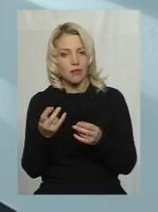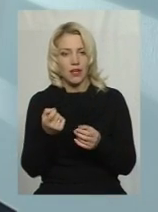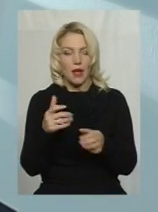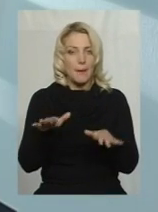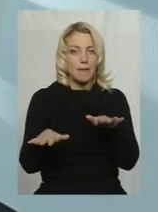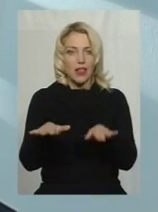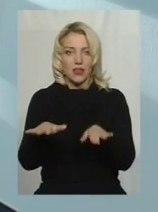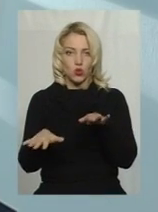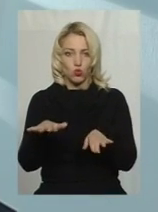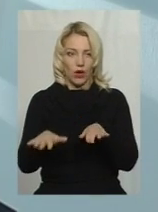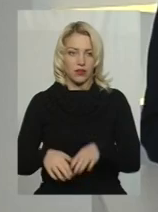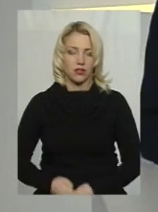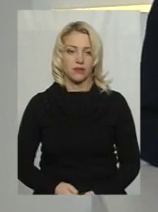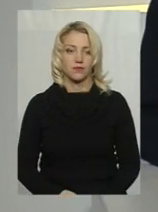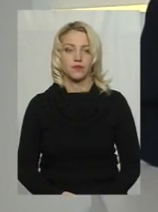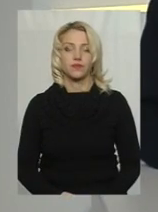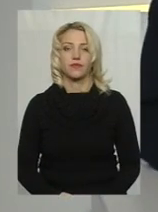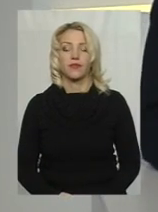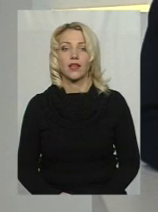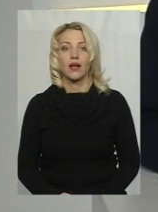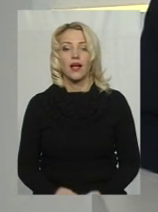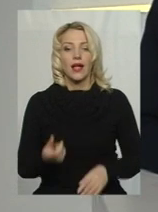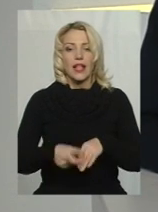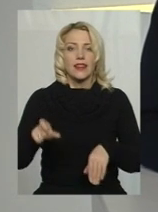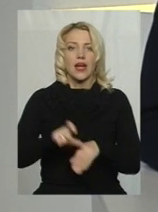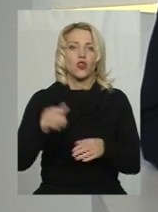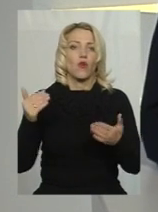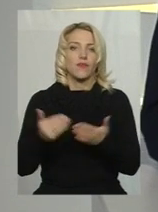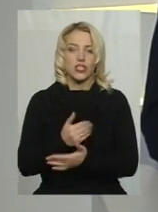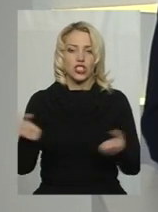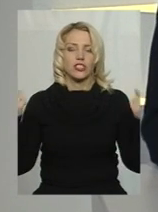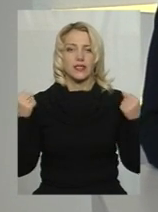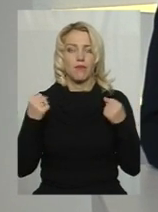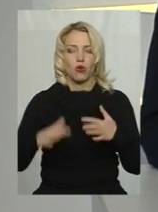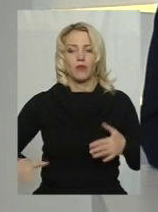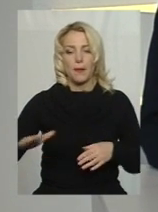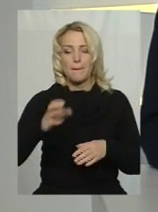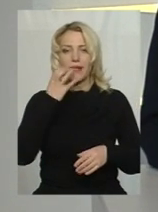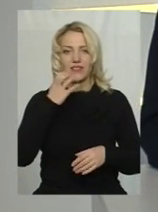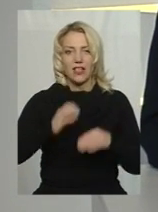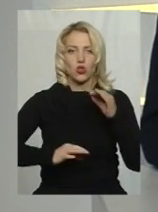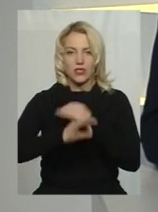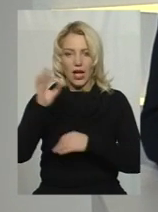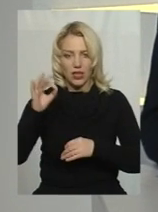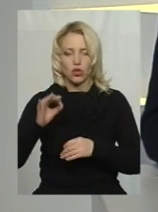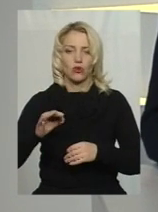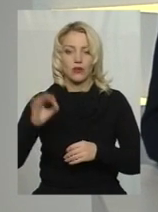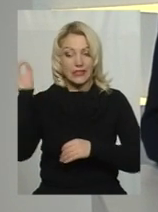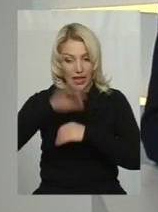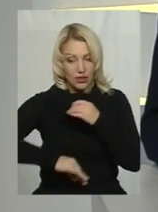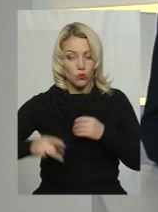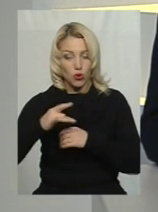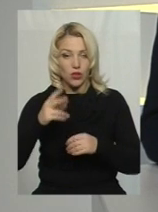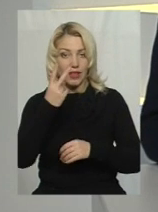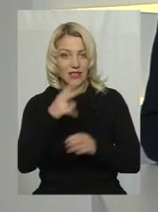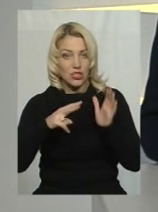балансувати між тим всім. І найновіший зі спортмайданчиків у Південно-Західному мікрорайоні у 27-й школі. Його